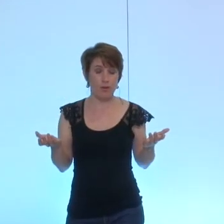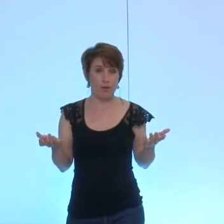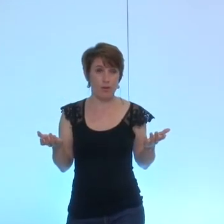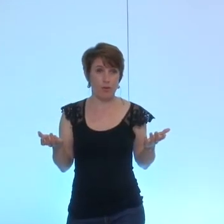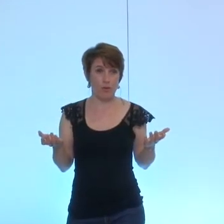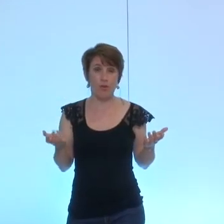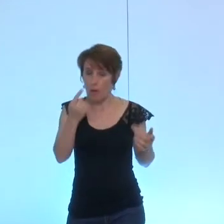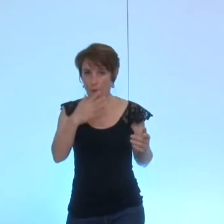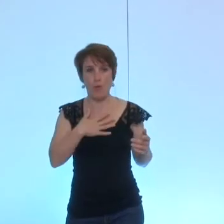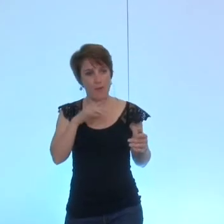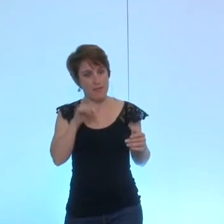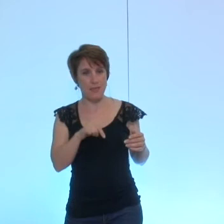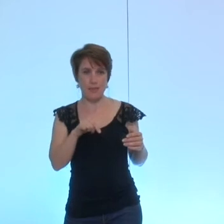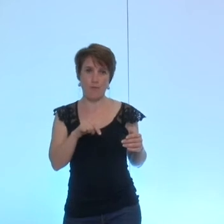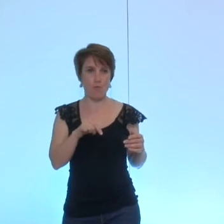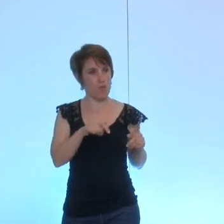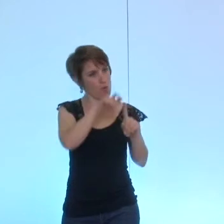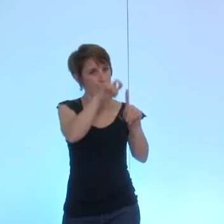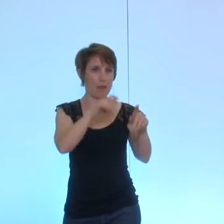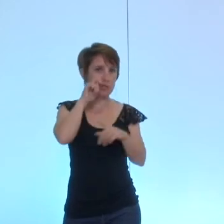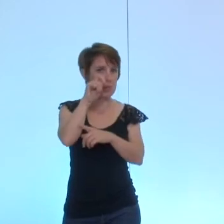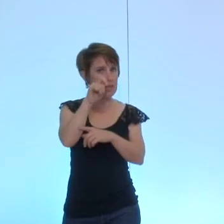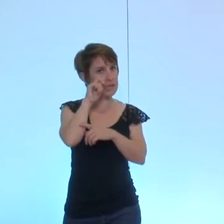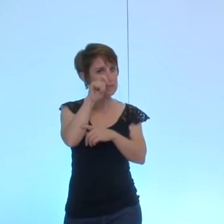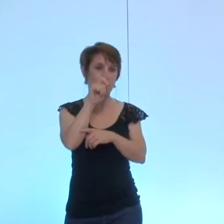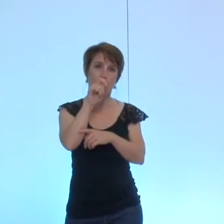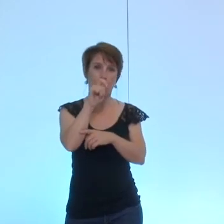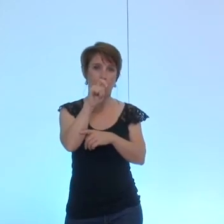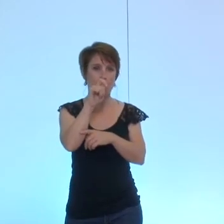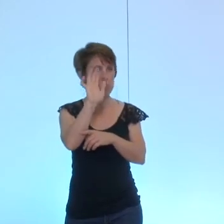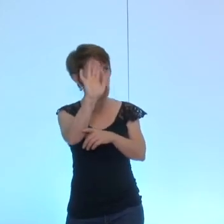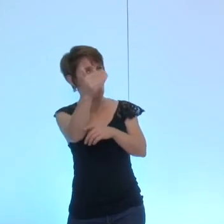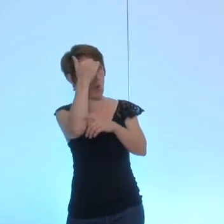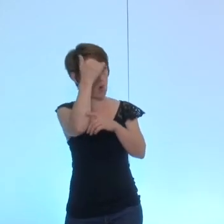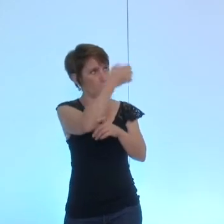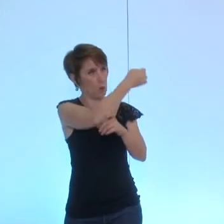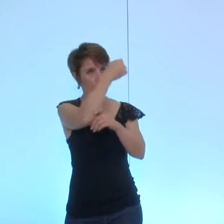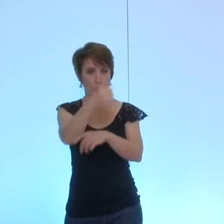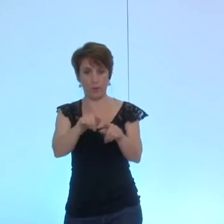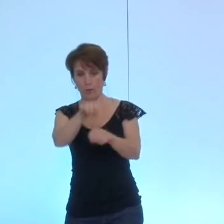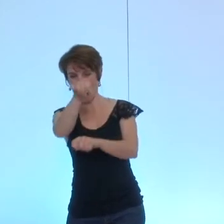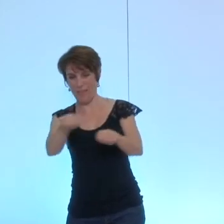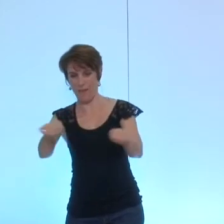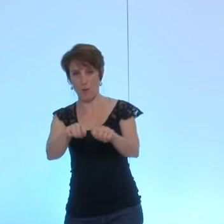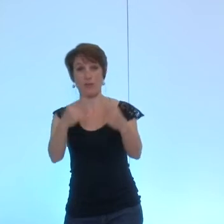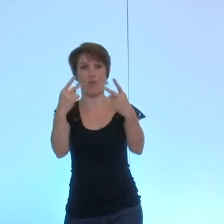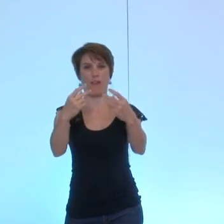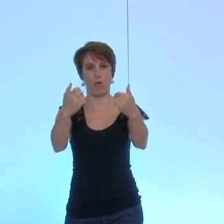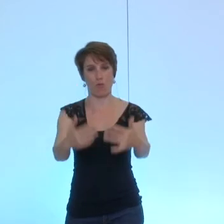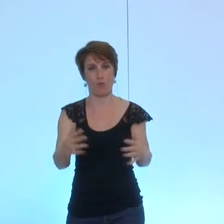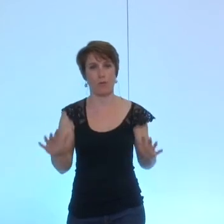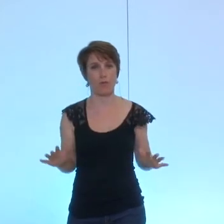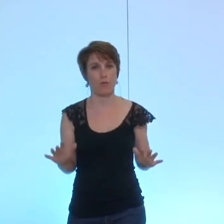une évaluation par des experts qui puissent être reconnus des deux côtés parce que sinon